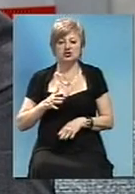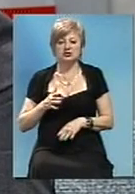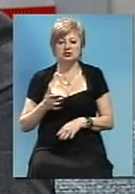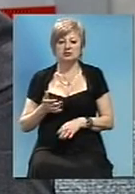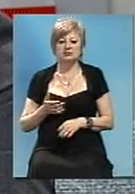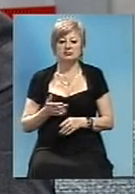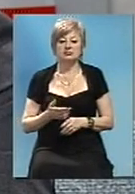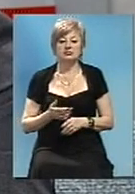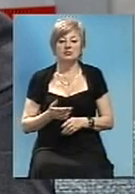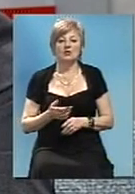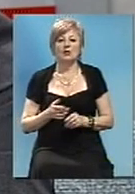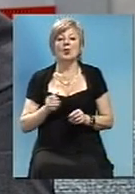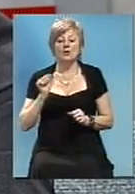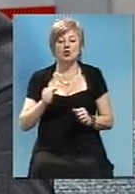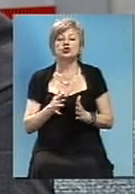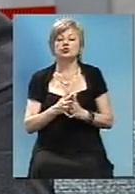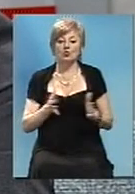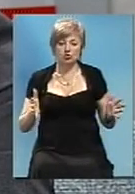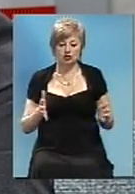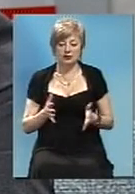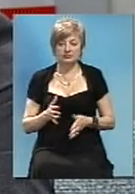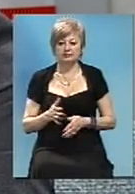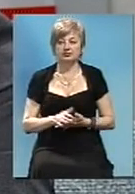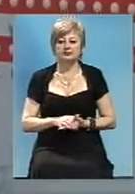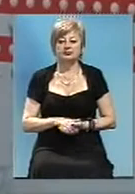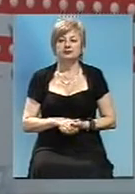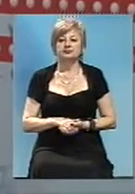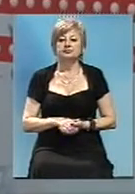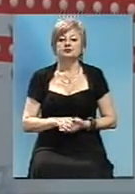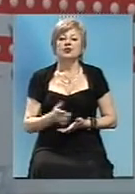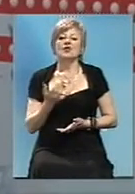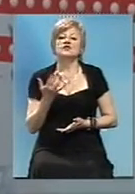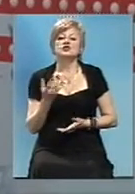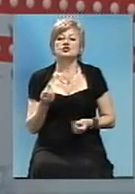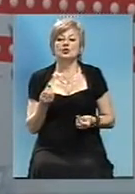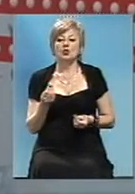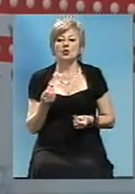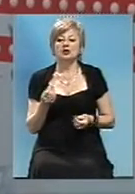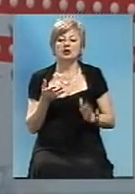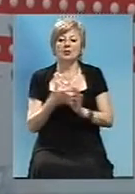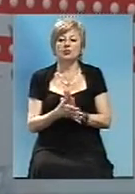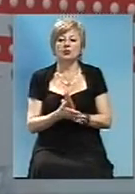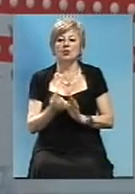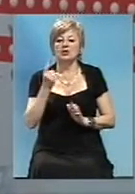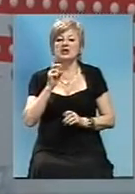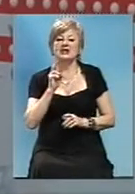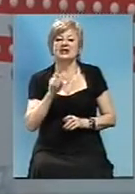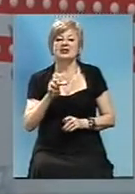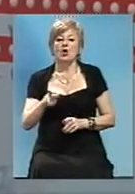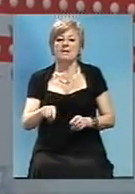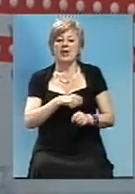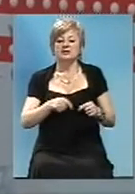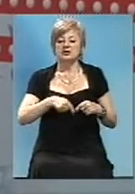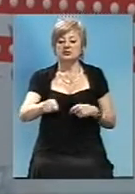скажу, що вона витримає і більше. У скільки обходиться ремонт одного кілометра дороги?